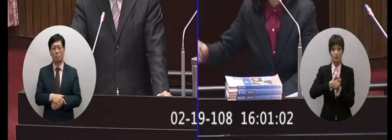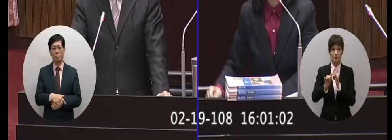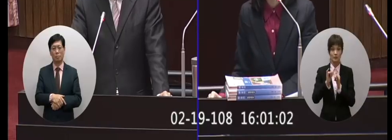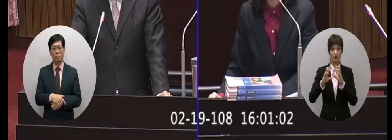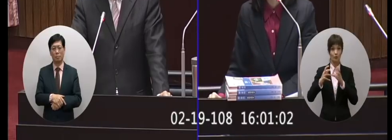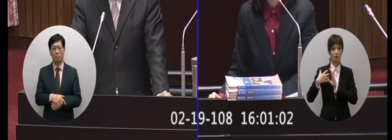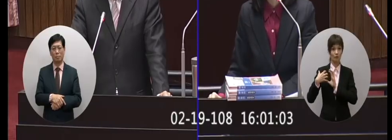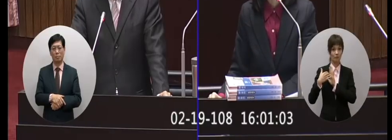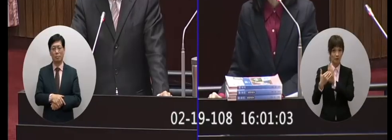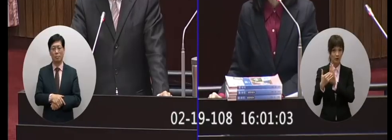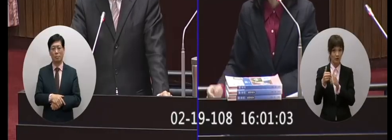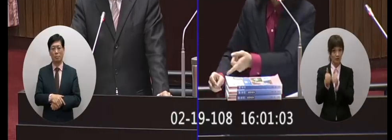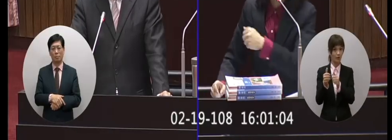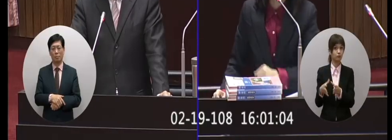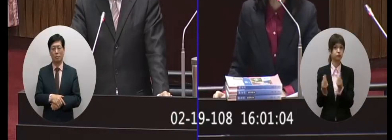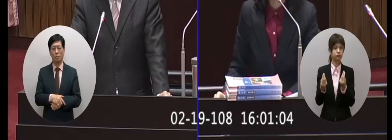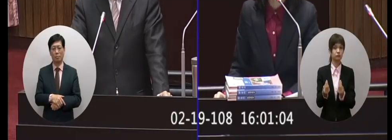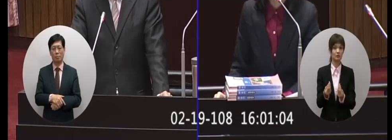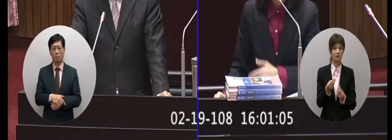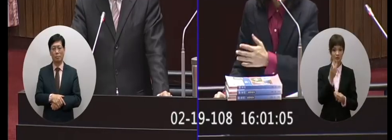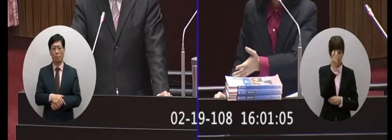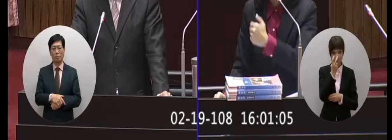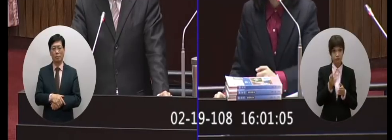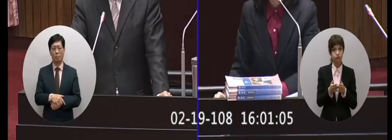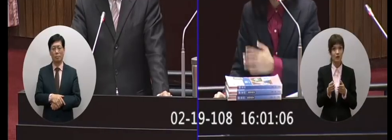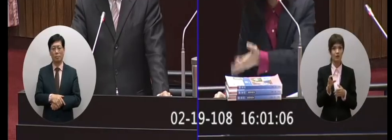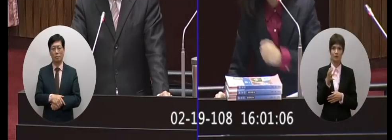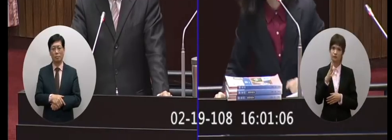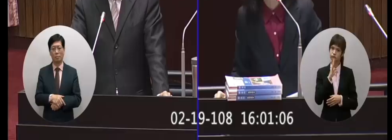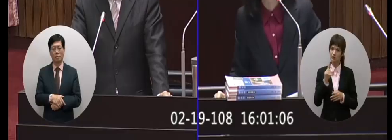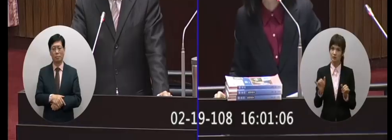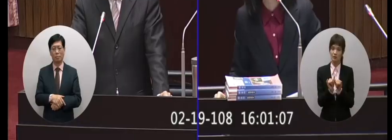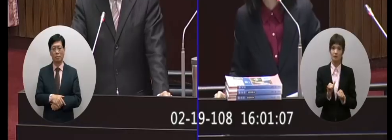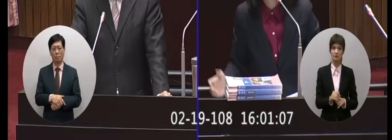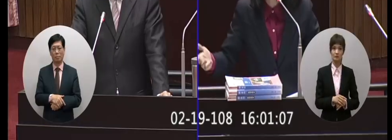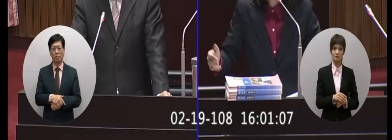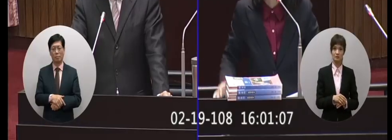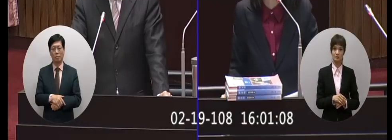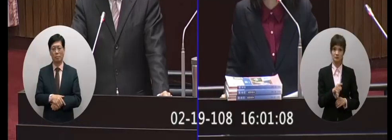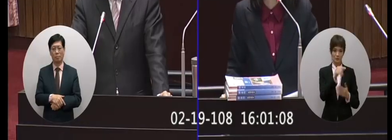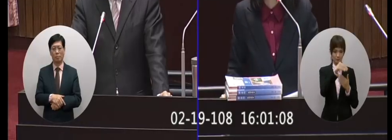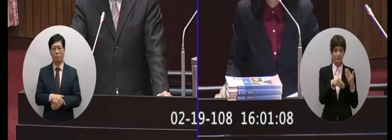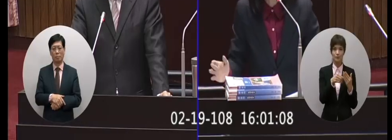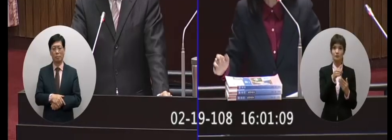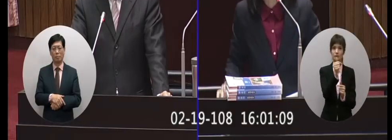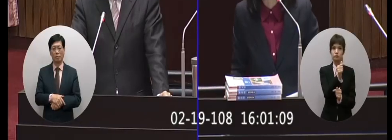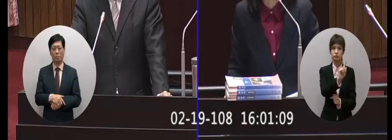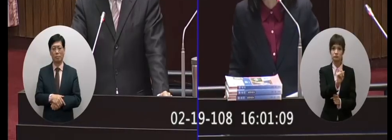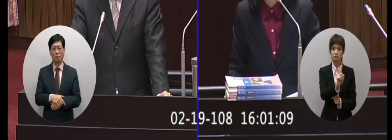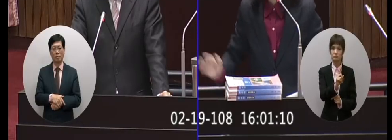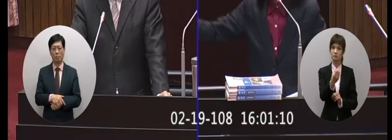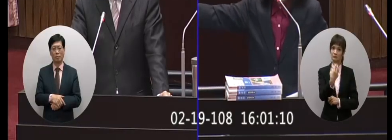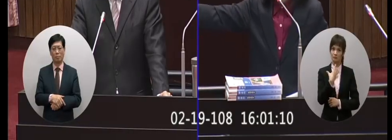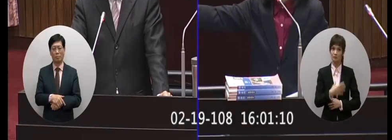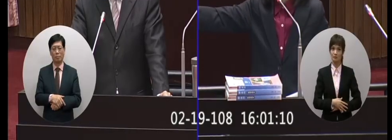為什麼要審查那為什麼到加深加廣你說國文不考那為什麼不用審查標準是什麼你告訴我標準